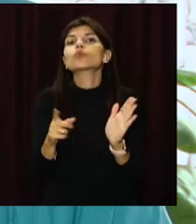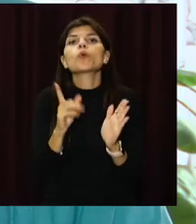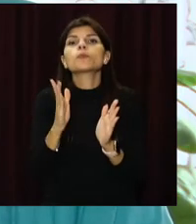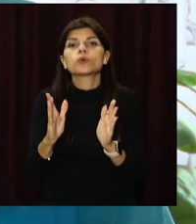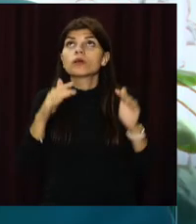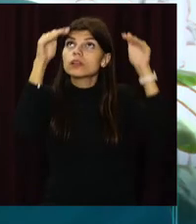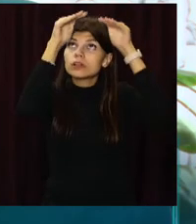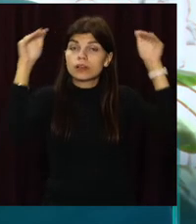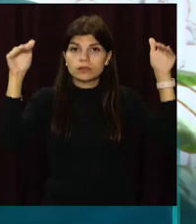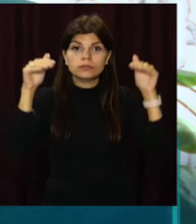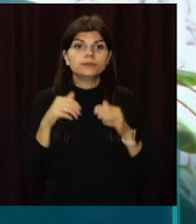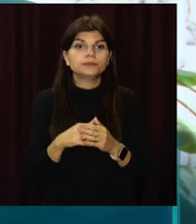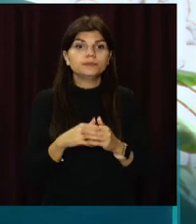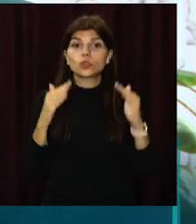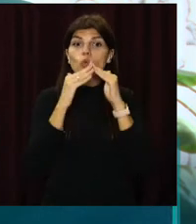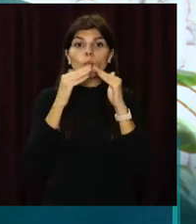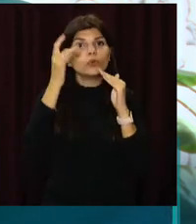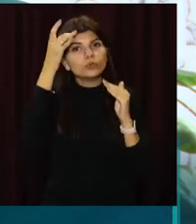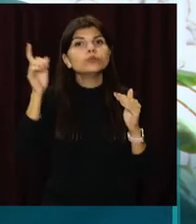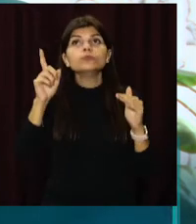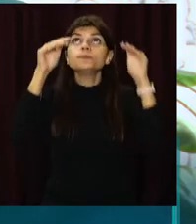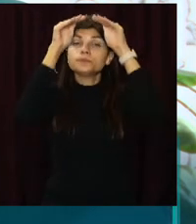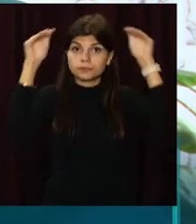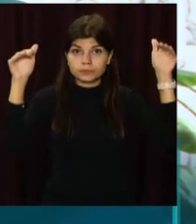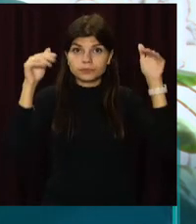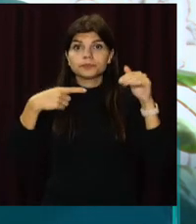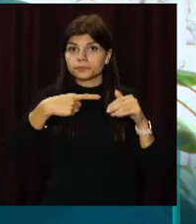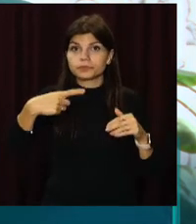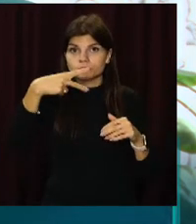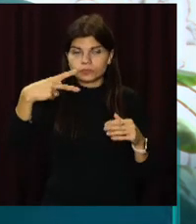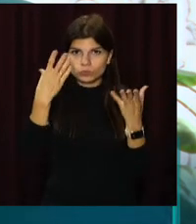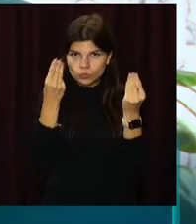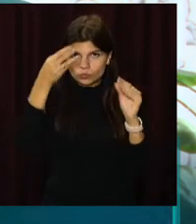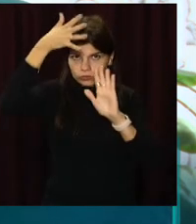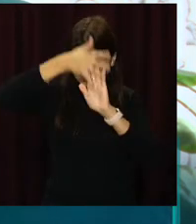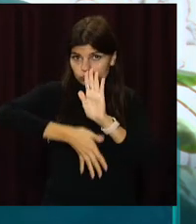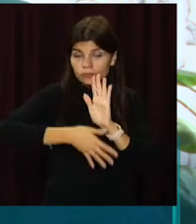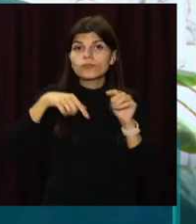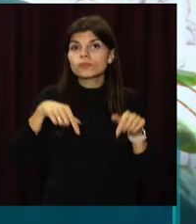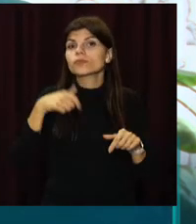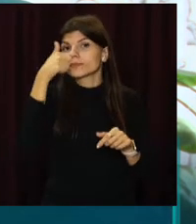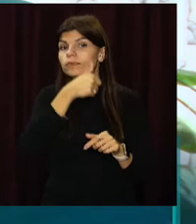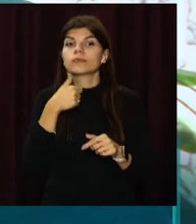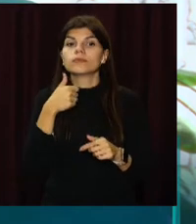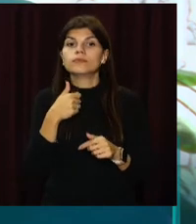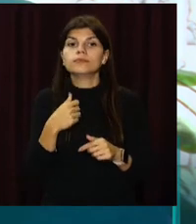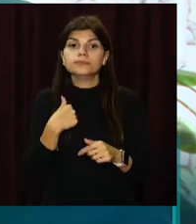У нас найбільша проблема будинку культури – це тече крівля, перший і другий поверх. В цьому році ми